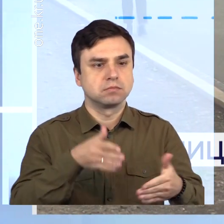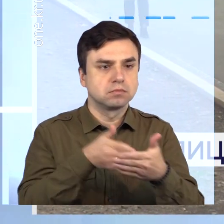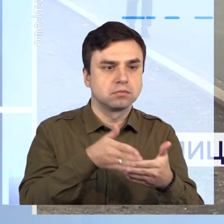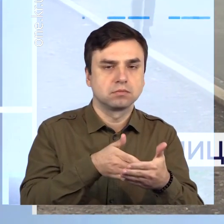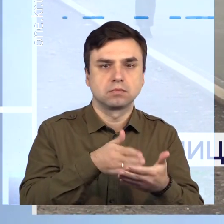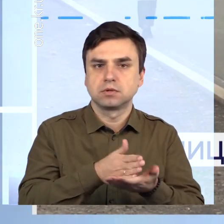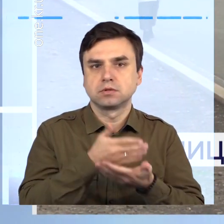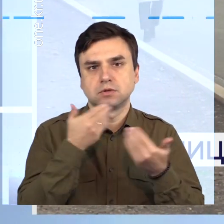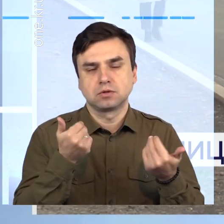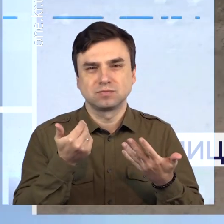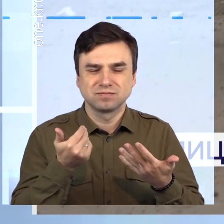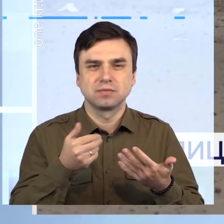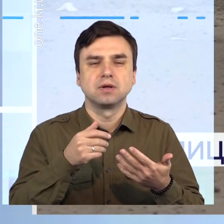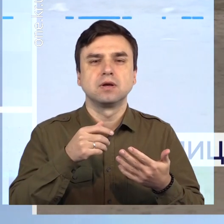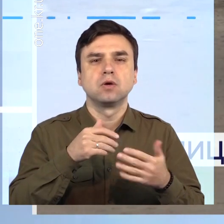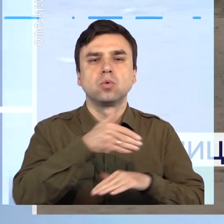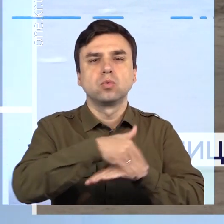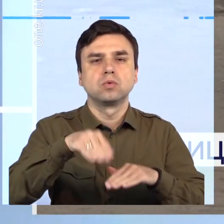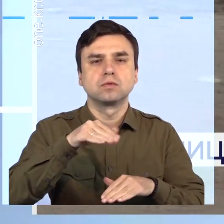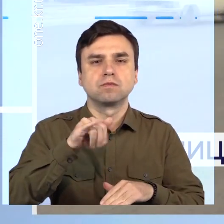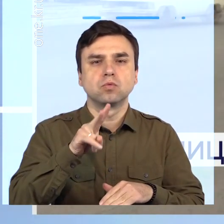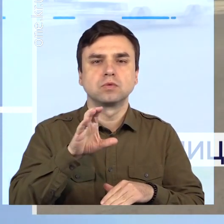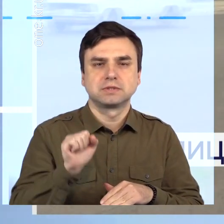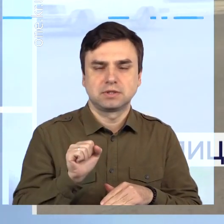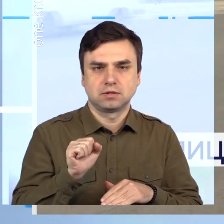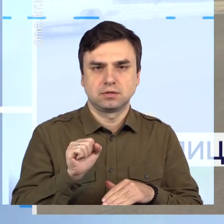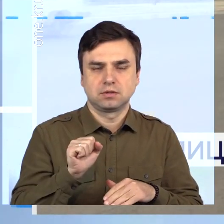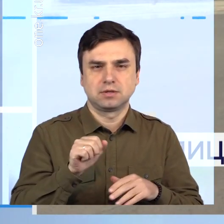доступність для людей з інвалідністю та мамі з візочками.